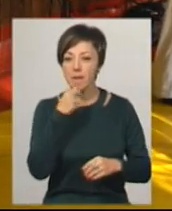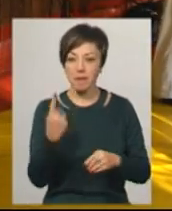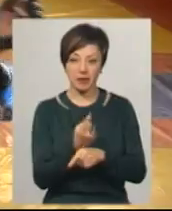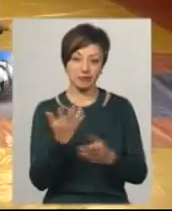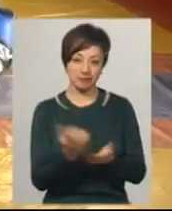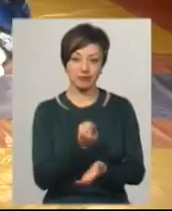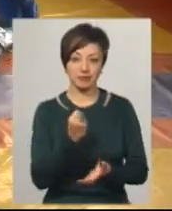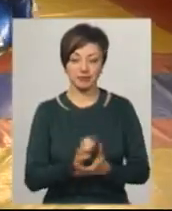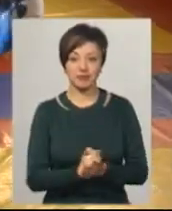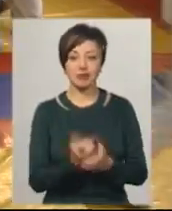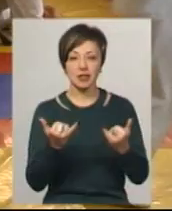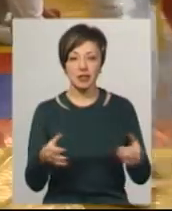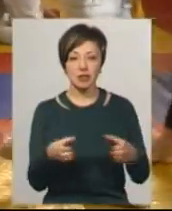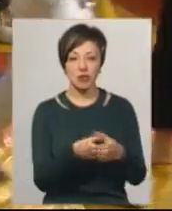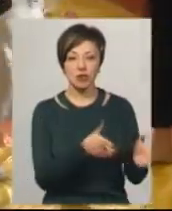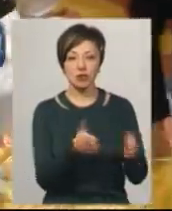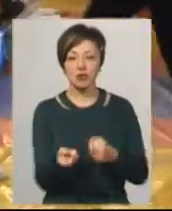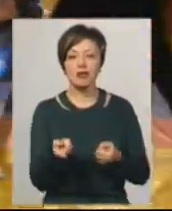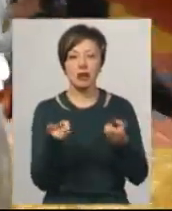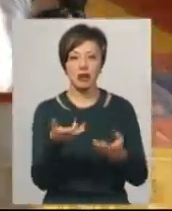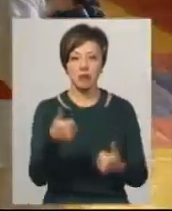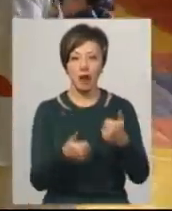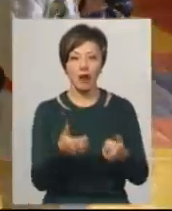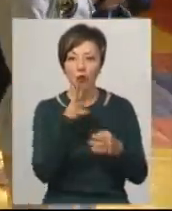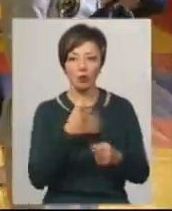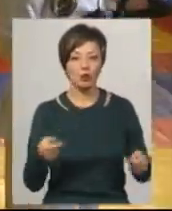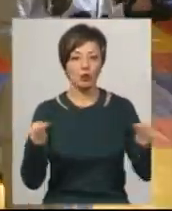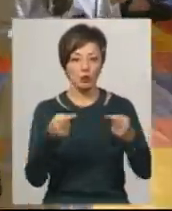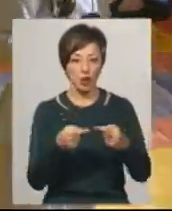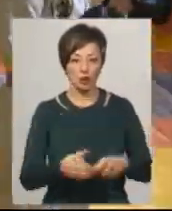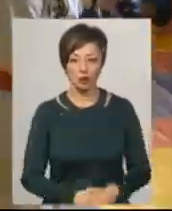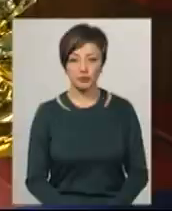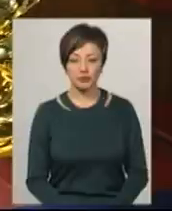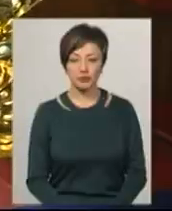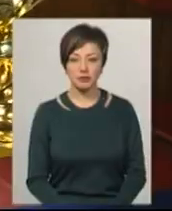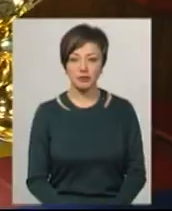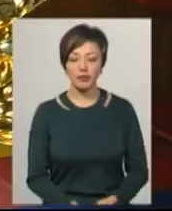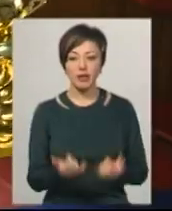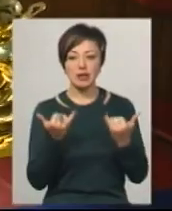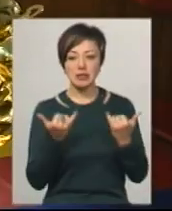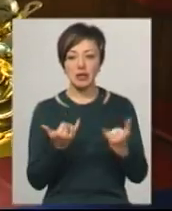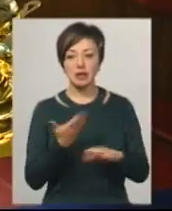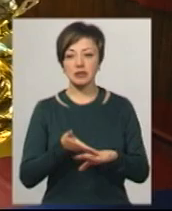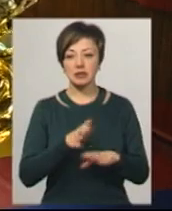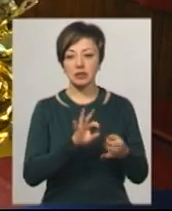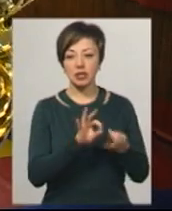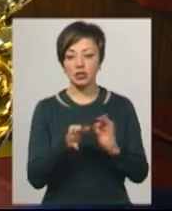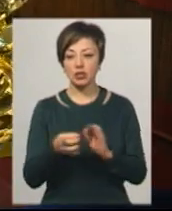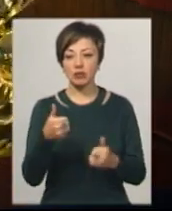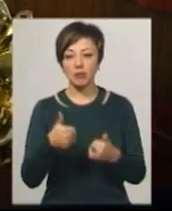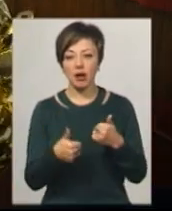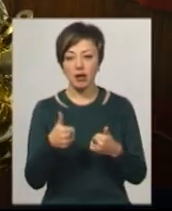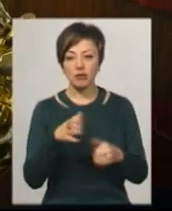вийшов. Зараз команда готується до декількох змагань одночасно, каже Гаррій Осілевич. Зараз найскладніше змагання був